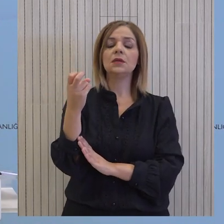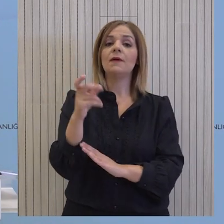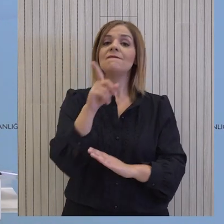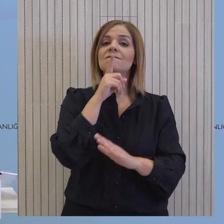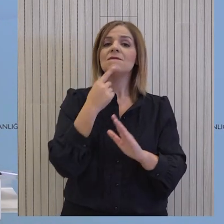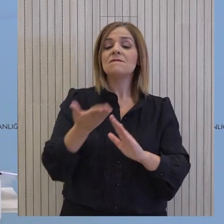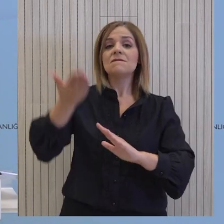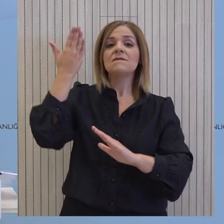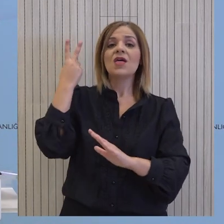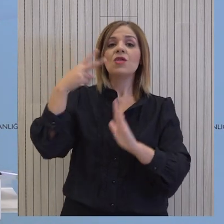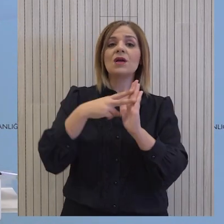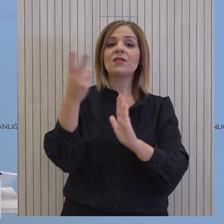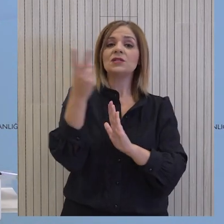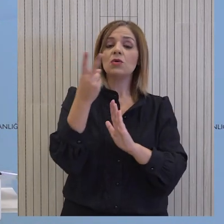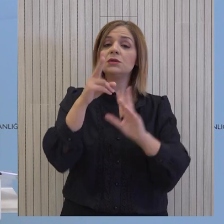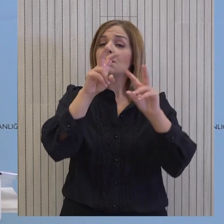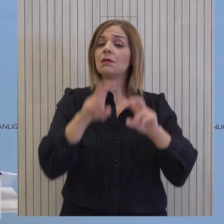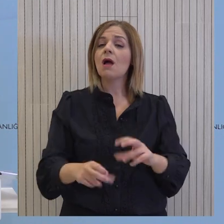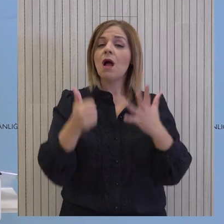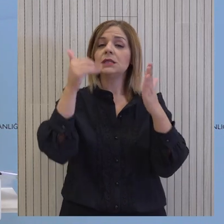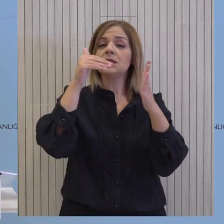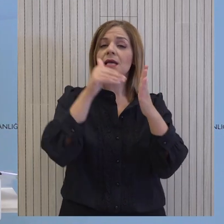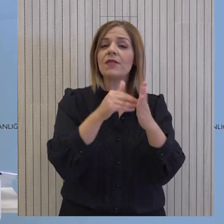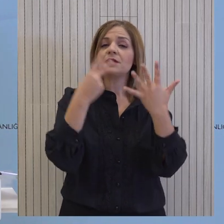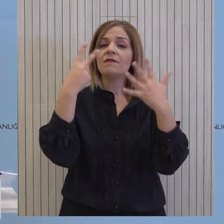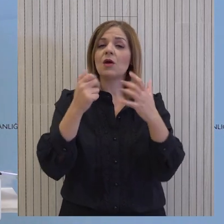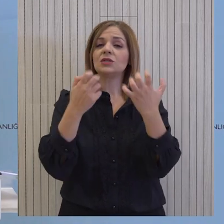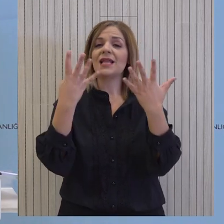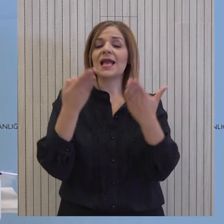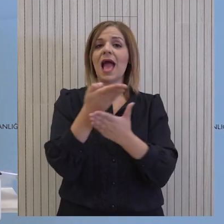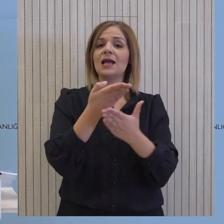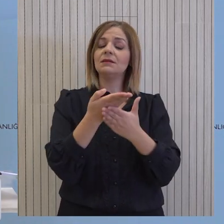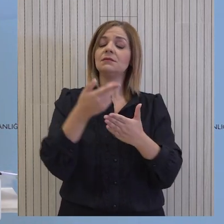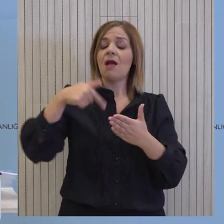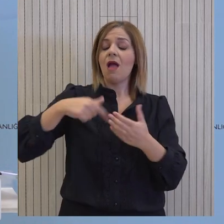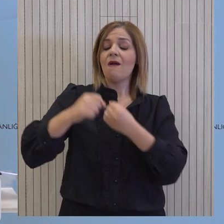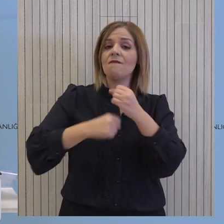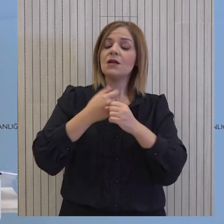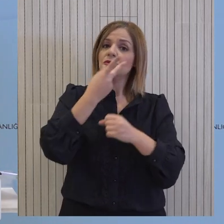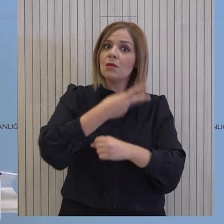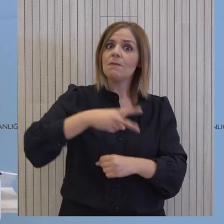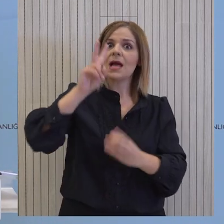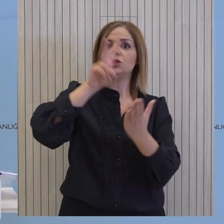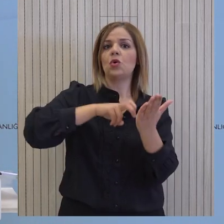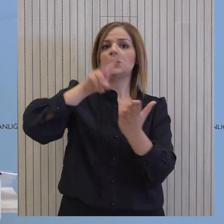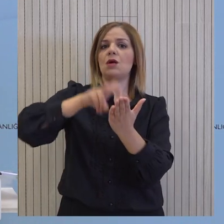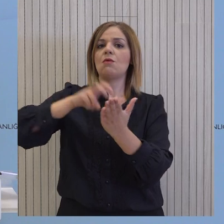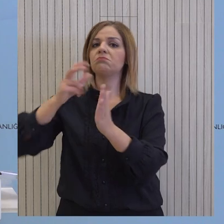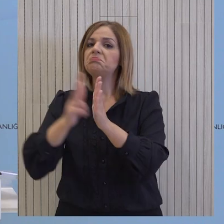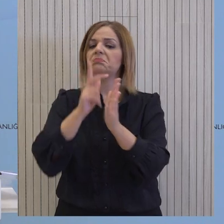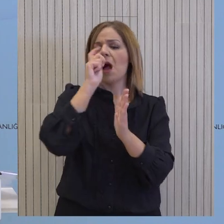περίοδο του 2022 είχαν εξεταστεί 6.769 ετήσεις. Δηλαδή, κατά το 2023